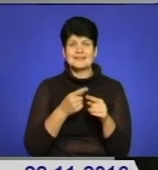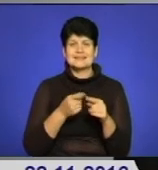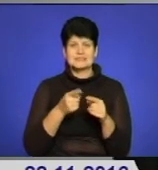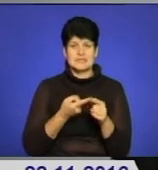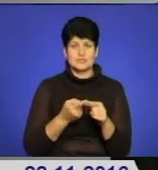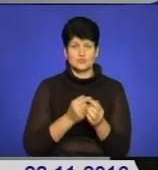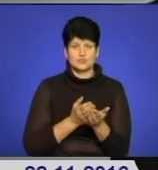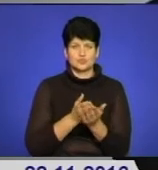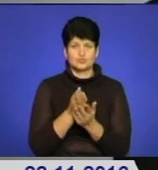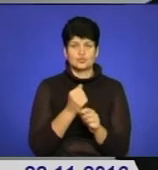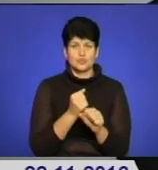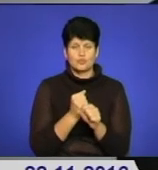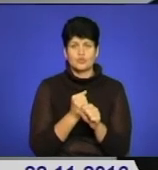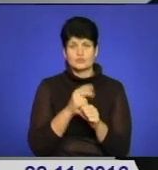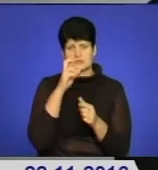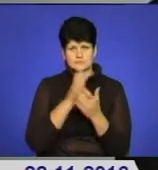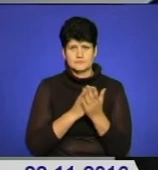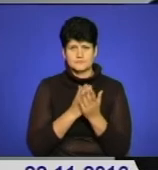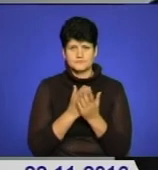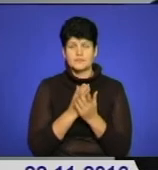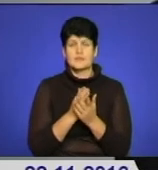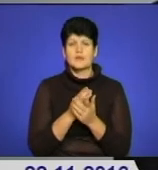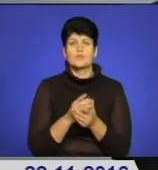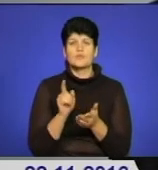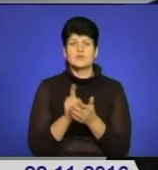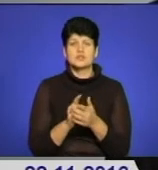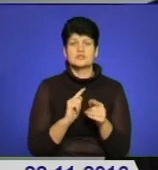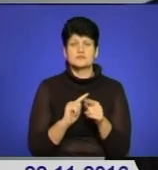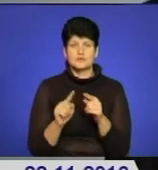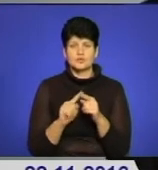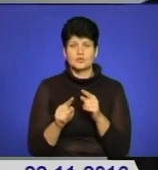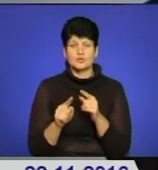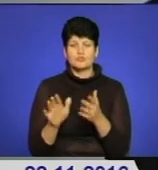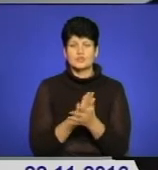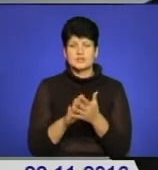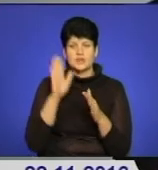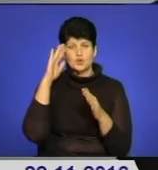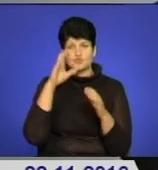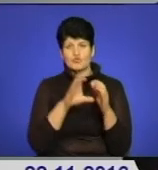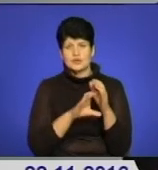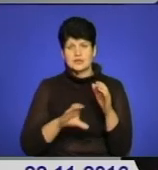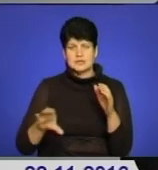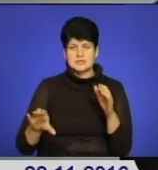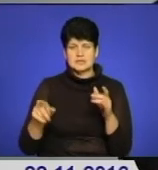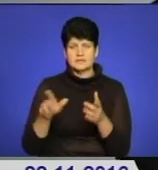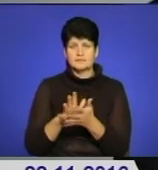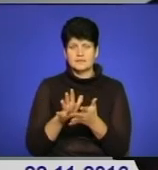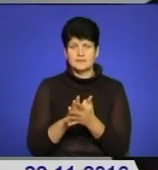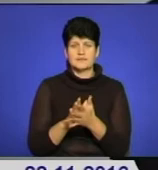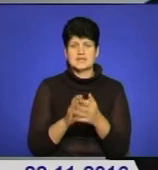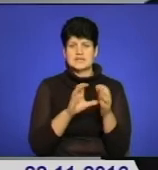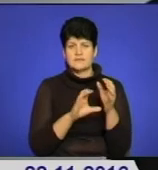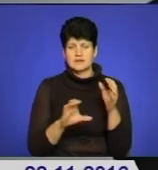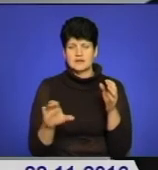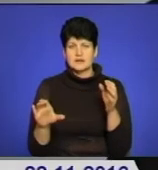напрямок роботи, відповідно це комунальні служби, неповідно негайно прочищити дощову каналізацію, тому що вона засмітилася, зливні канали,